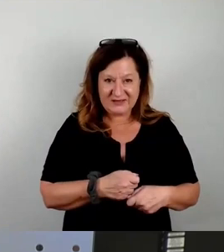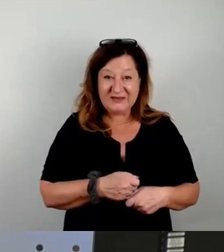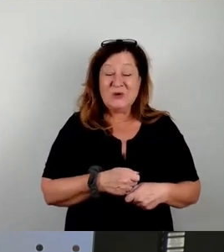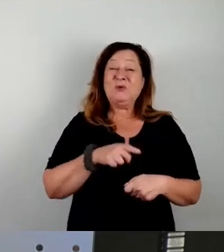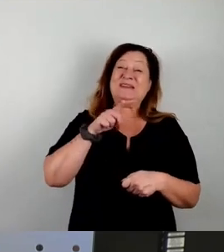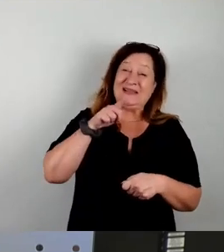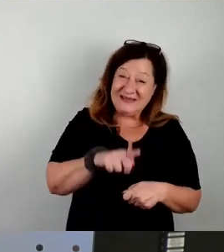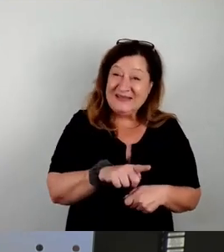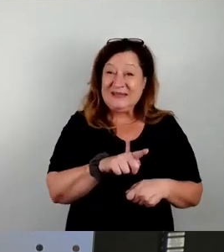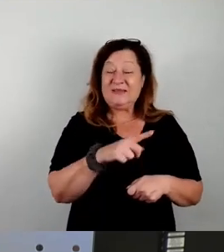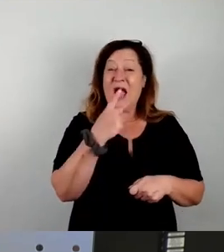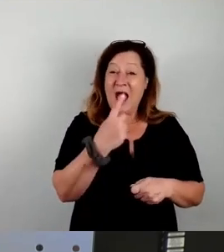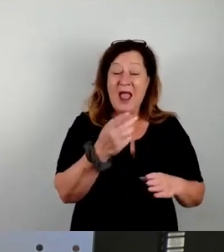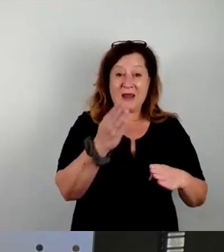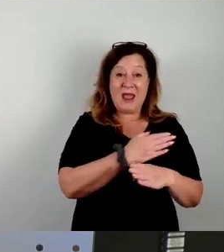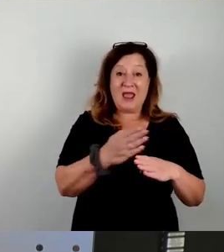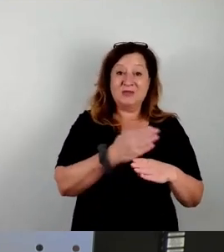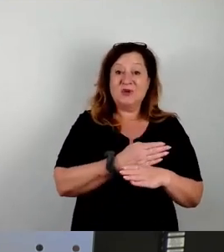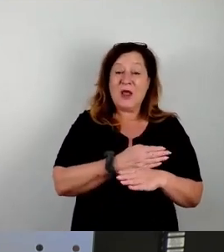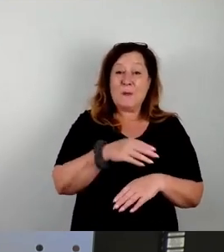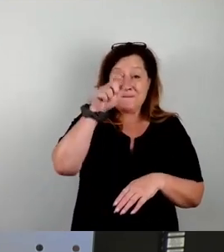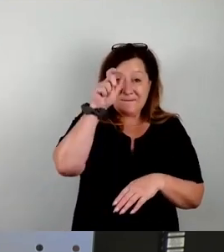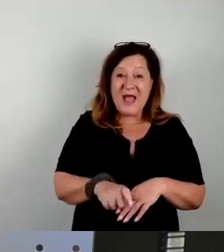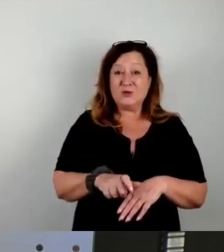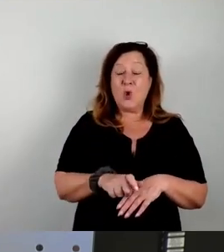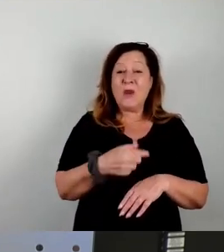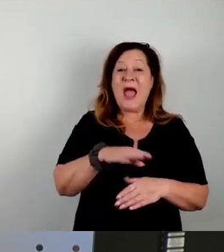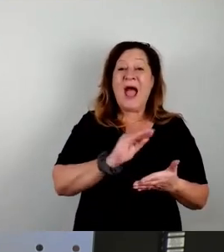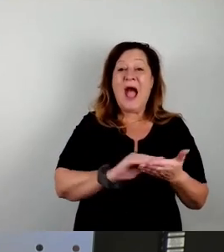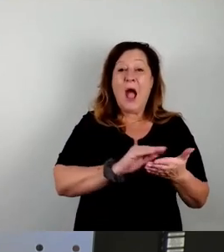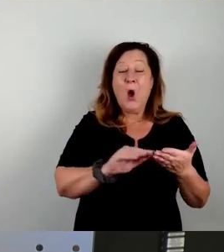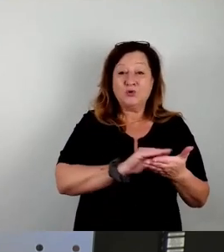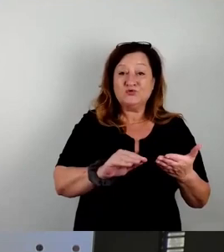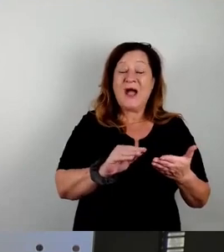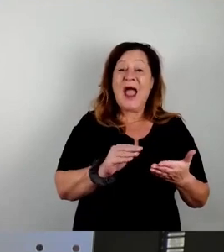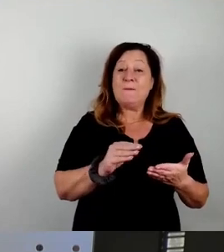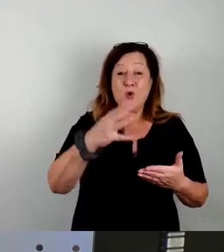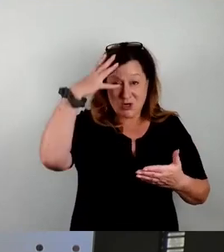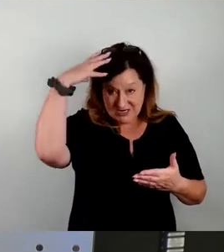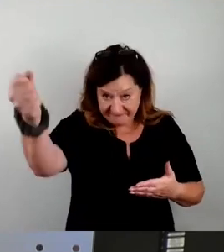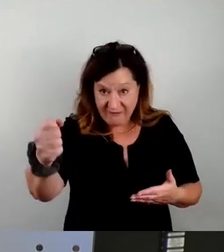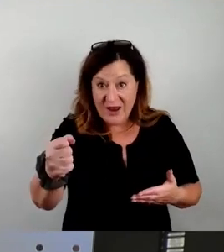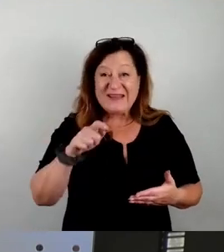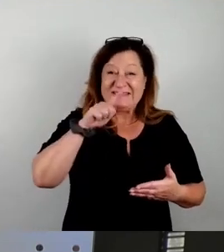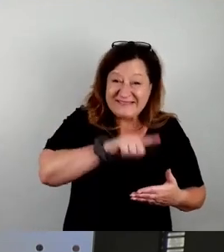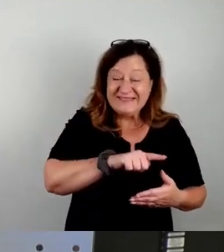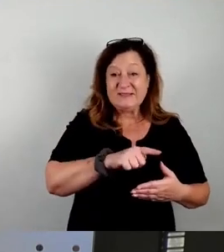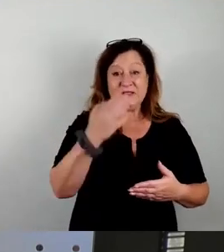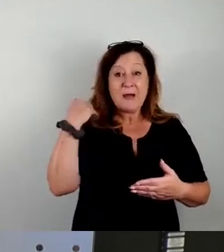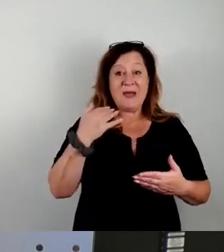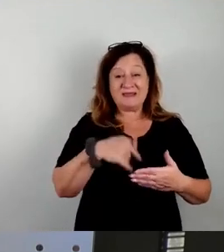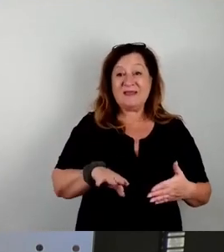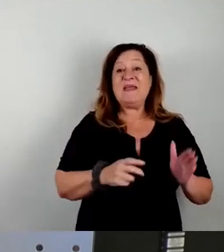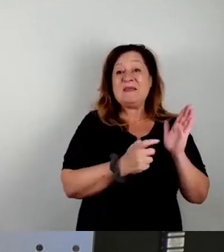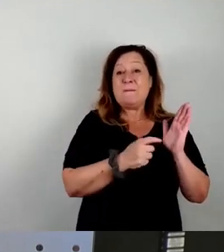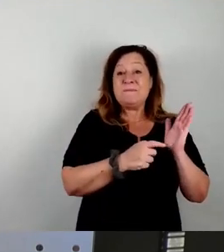war die Person, die jetzt die Ausschreibung gewonnen hat, aktiv mit dabei. Und es gab